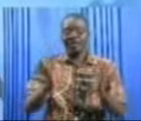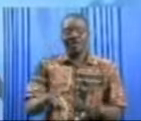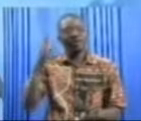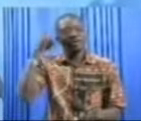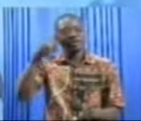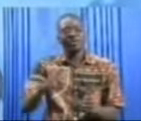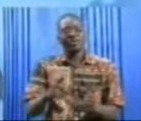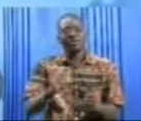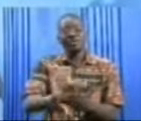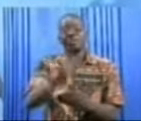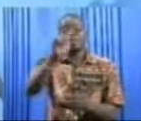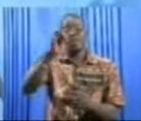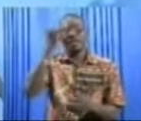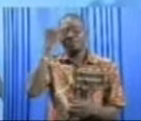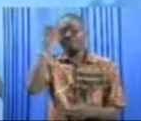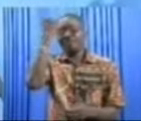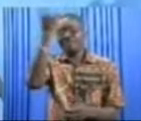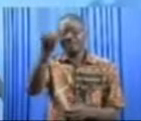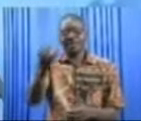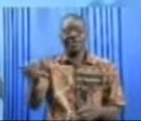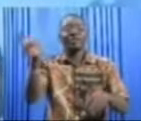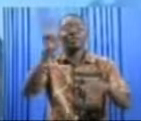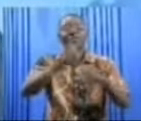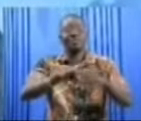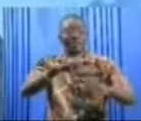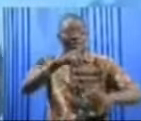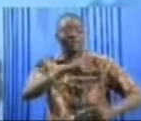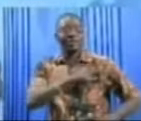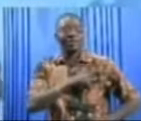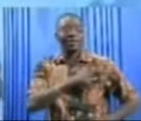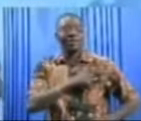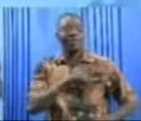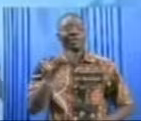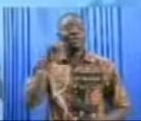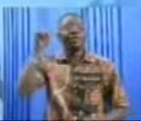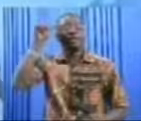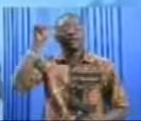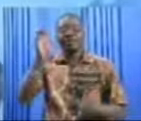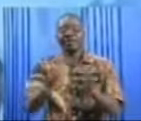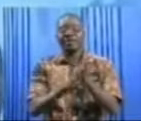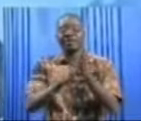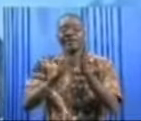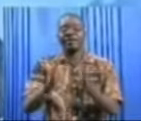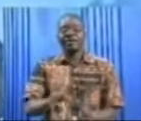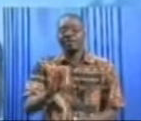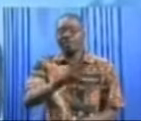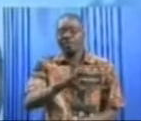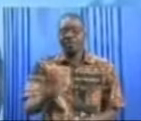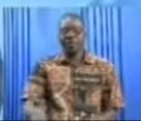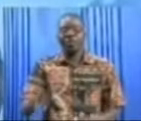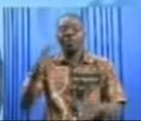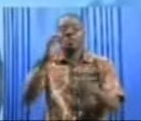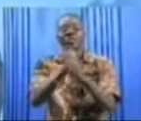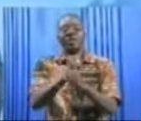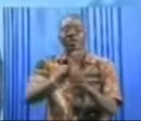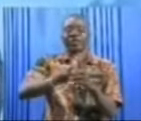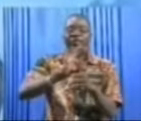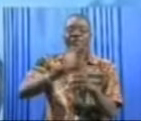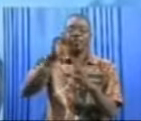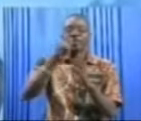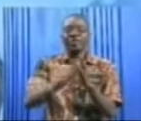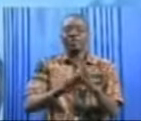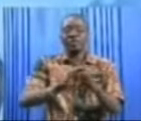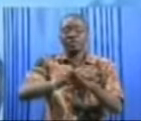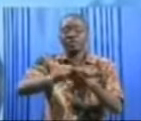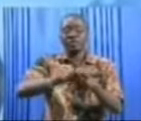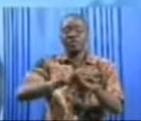intellectuelle mise sur les sous-officiers de gendarmerie. Hier, les élèves de Bobo du Lassau ont reçu une formation sur les textes